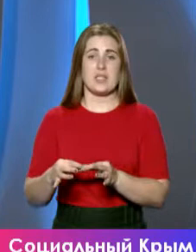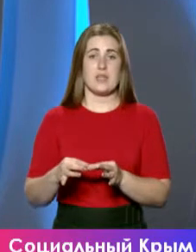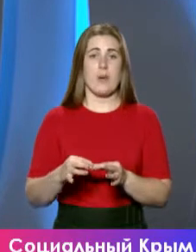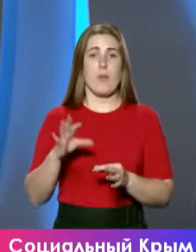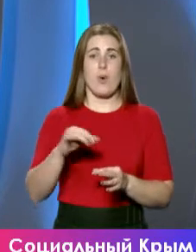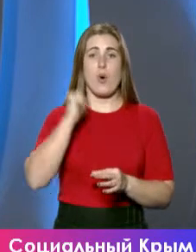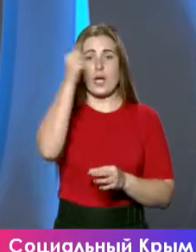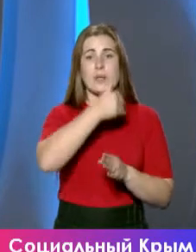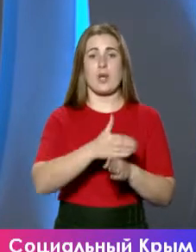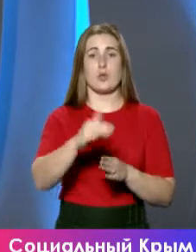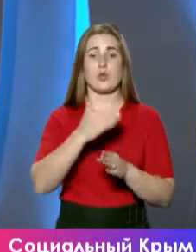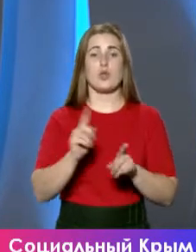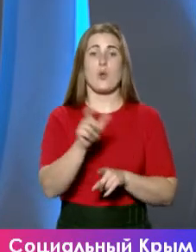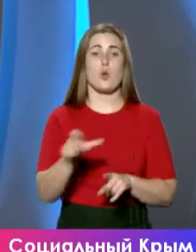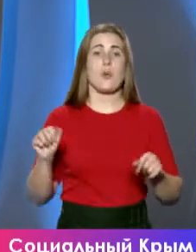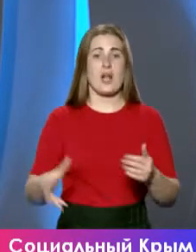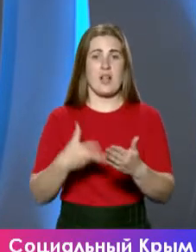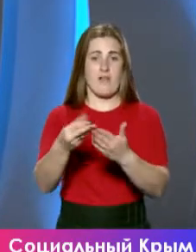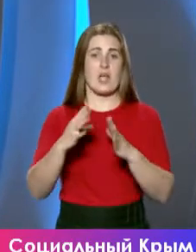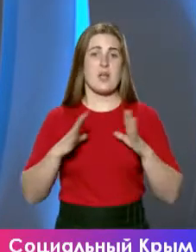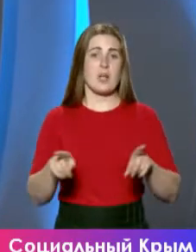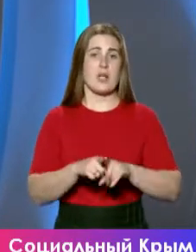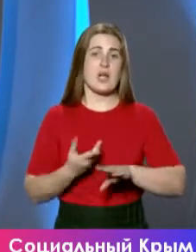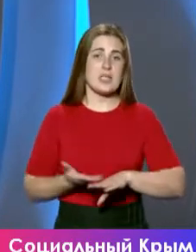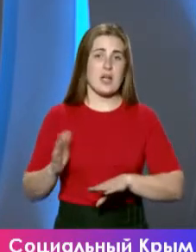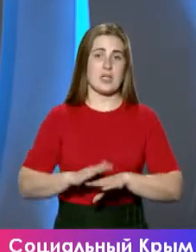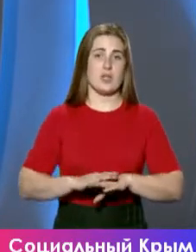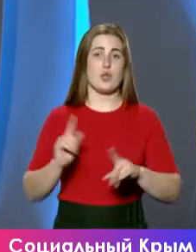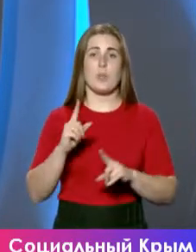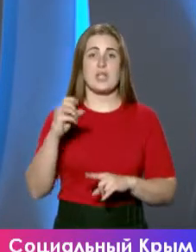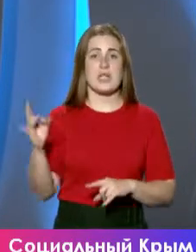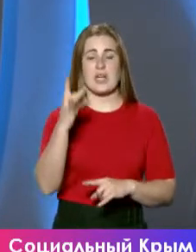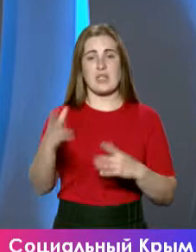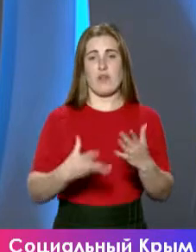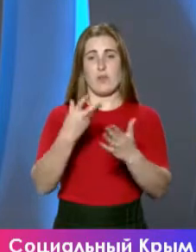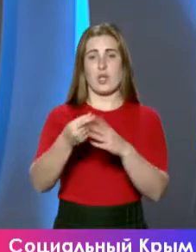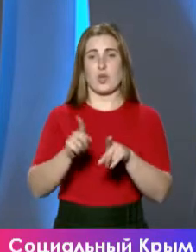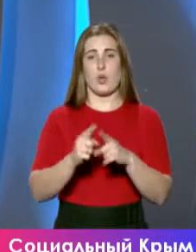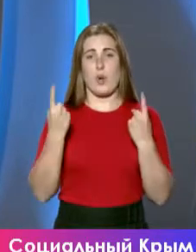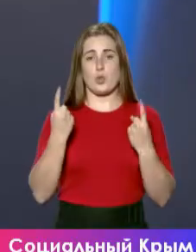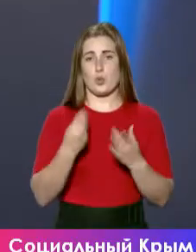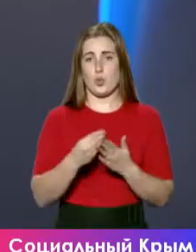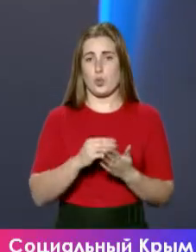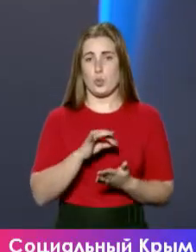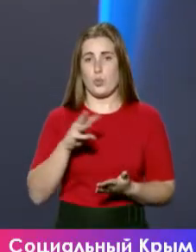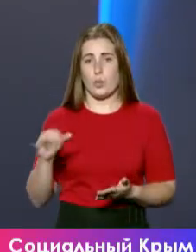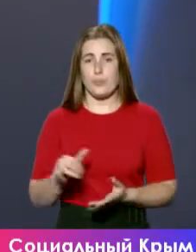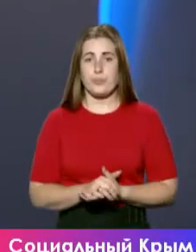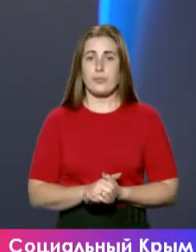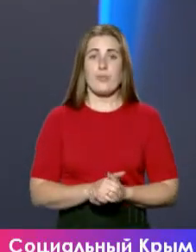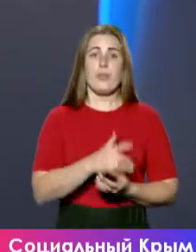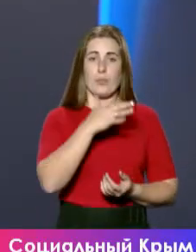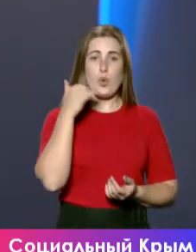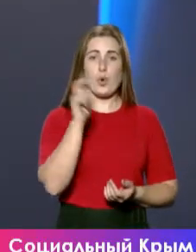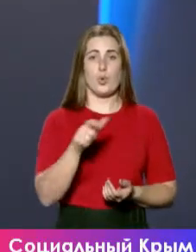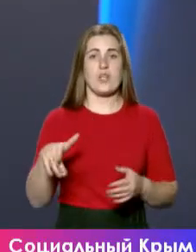по годам для того, чтобы люди могли выплатить. И не было так накладно, чтобы не единоразово выплачивать такую большую сумму. Но много людей в Крыму